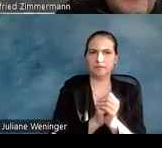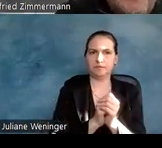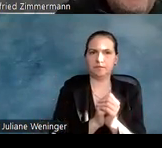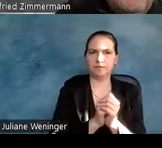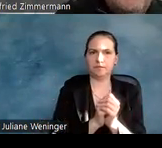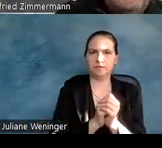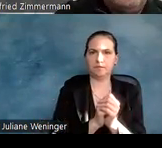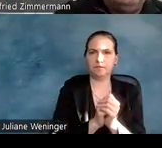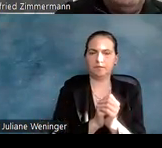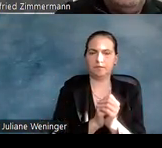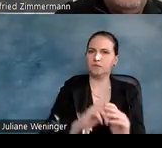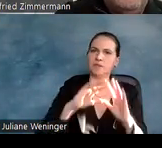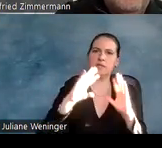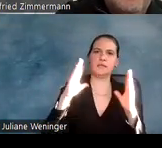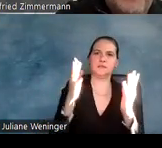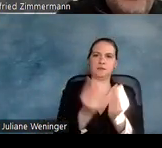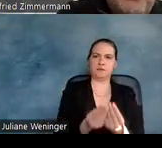da diese ganzen